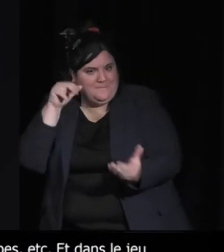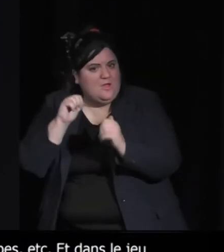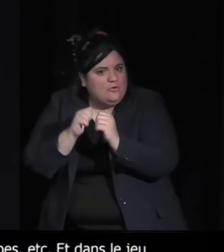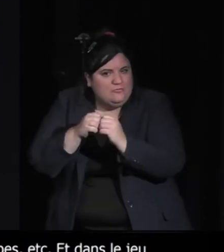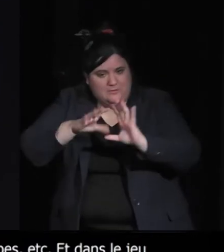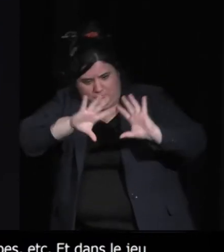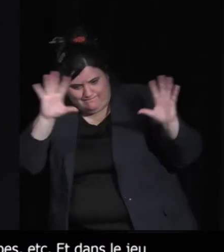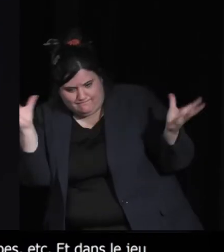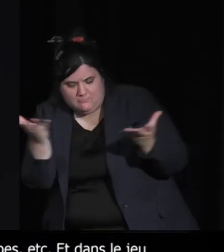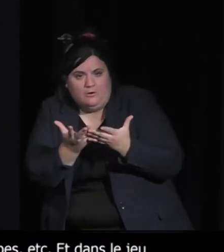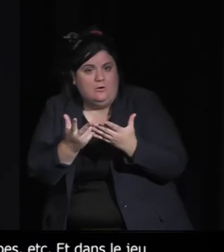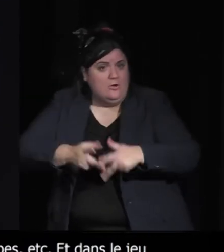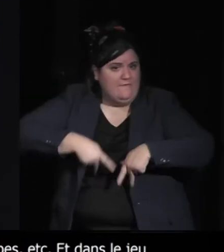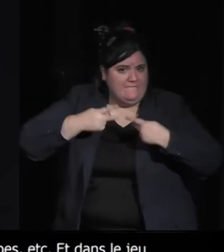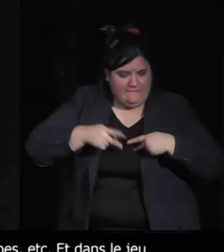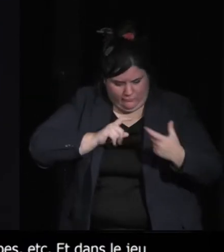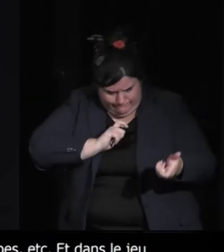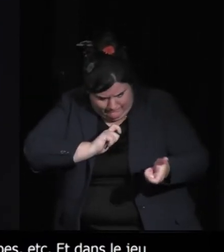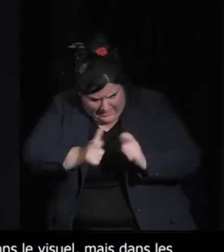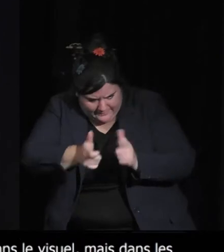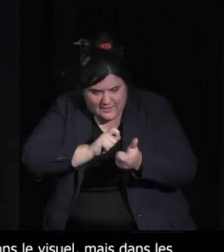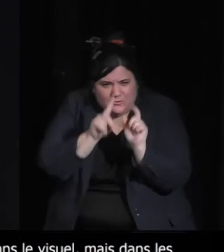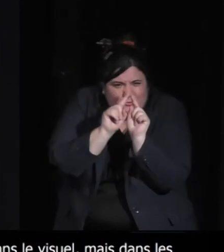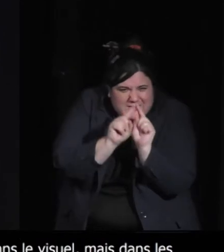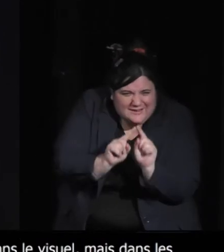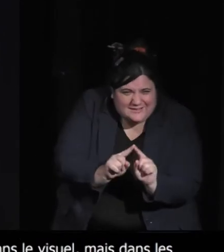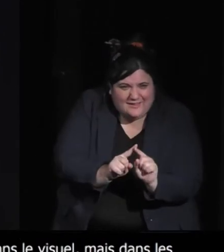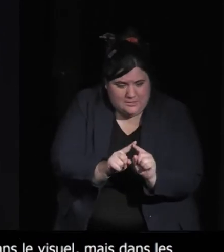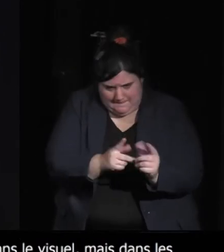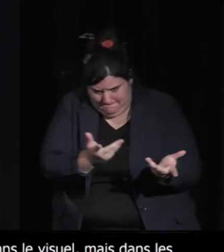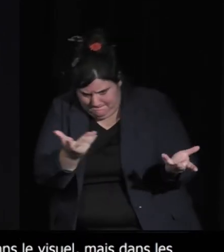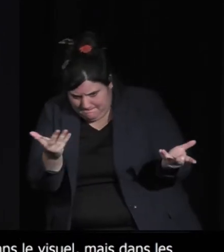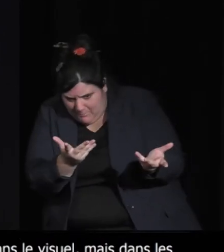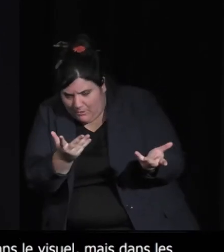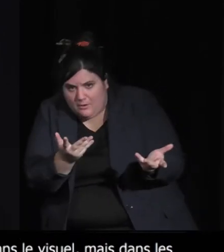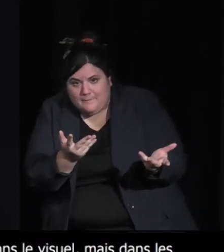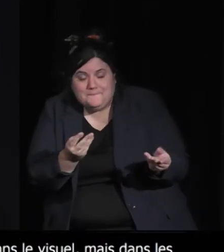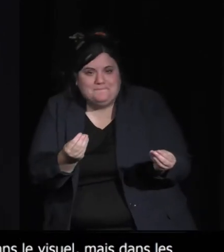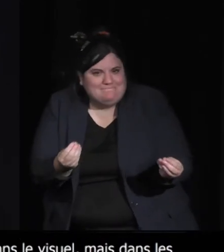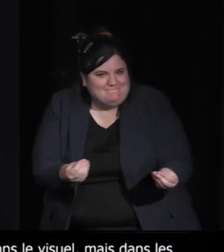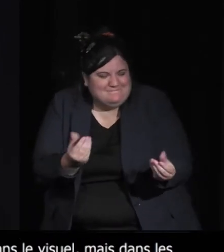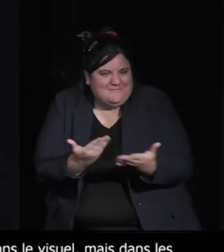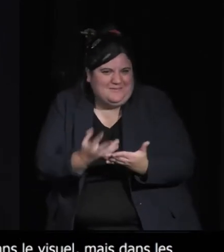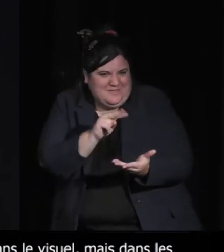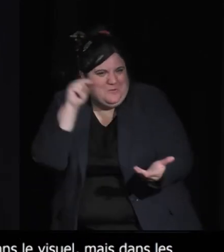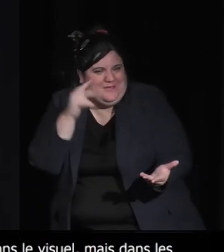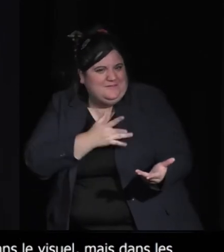interactions du vivant ? Si on commence à regarder le jeu vidéo comme ça, il n